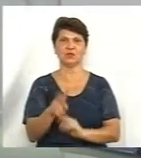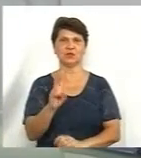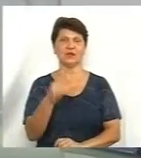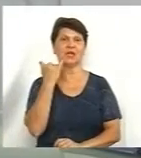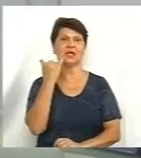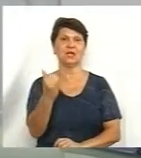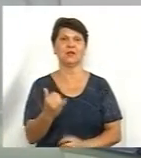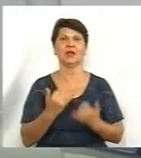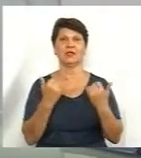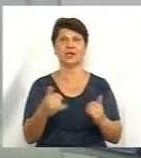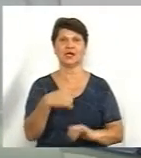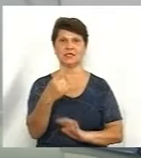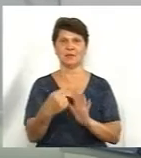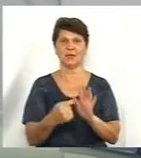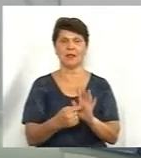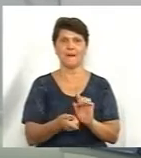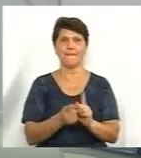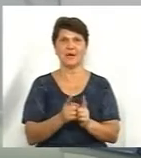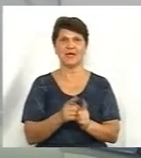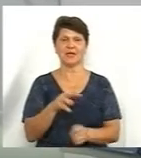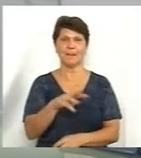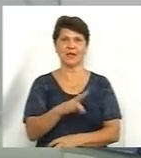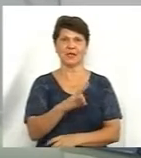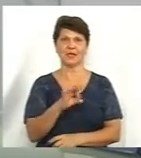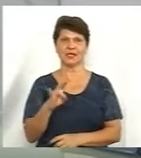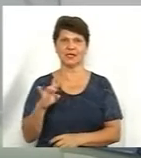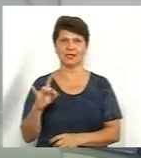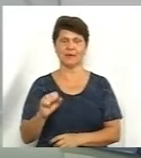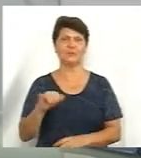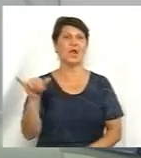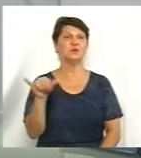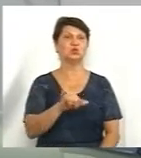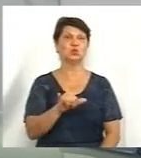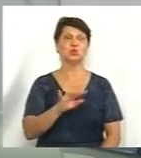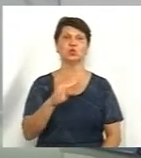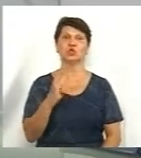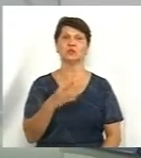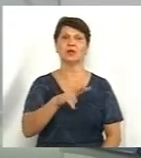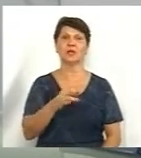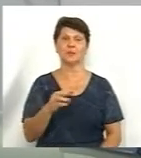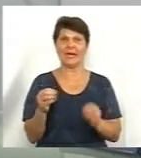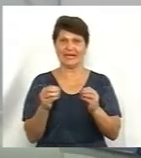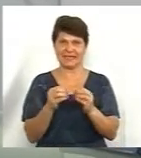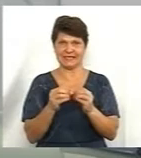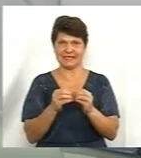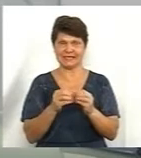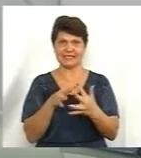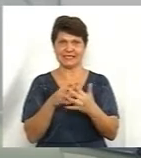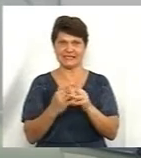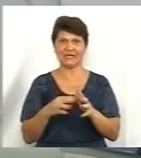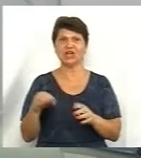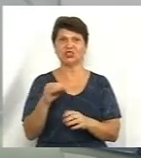запитань. Сурдоперекладачка Марина Нікітіна. У суботу, 4 липня, жителі десяти сіл Жмеринського району